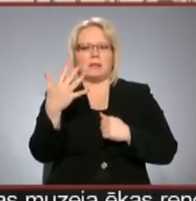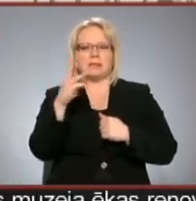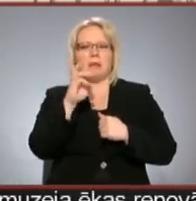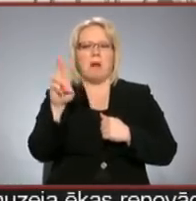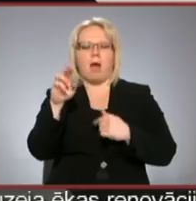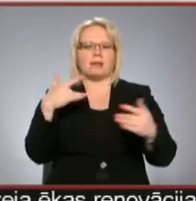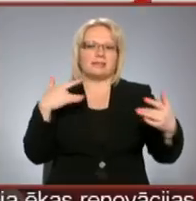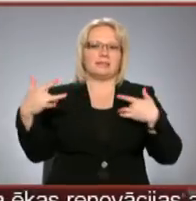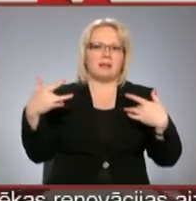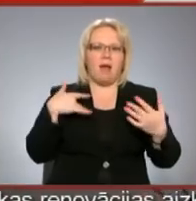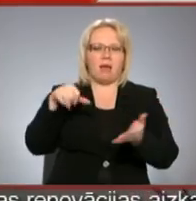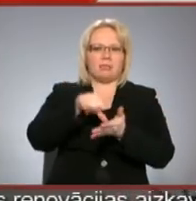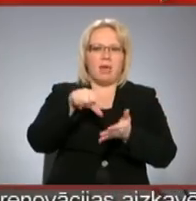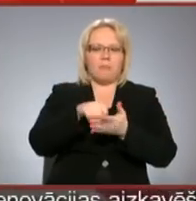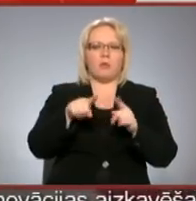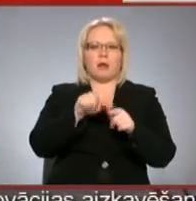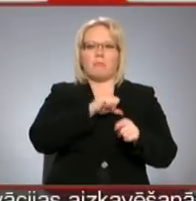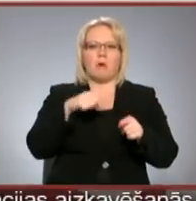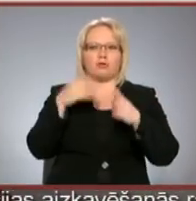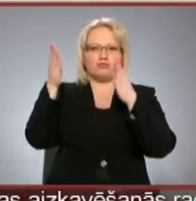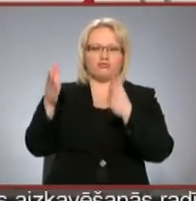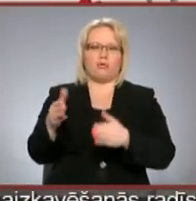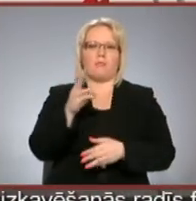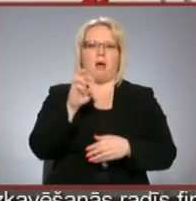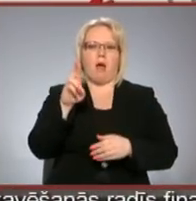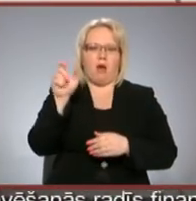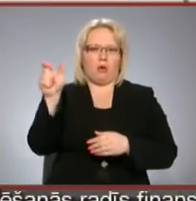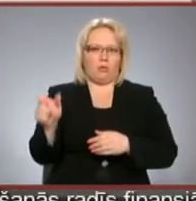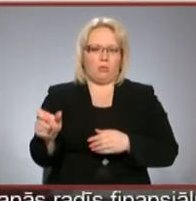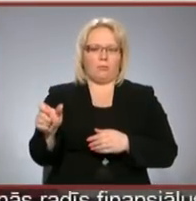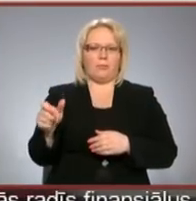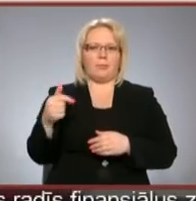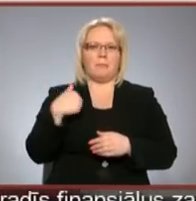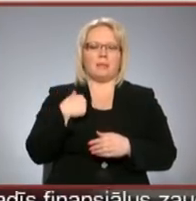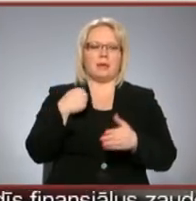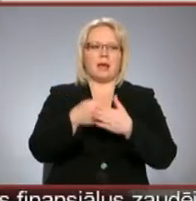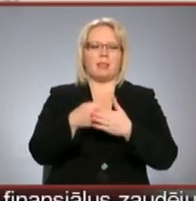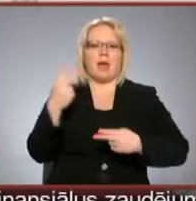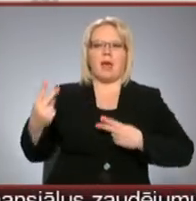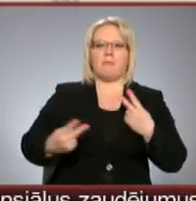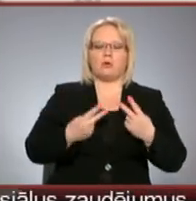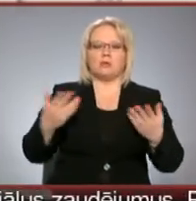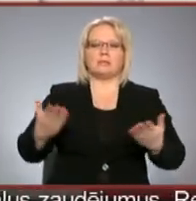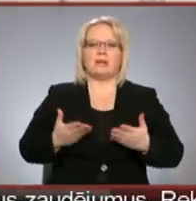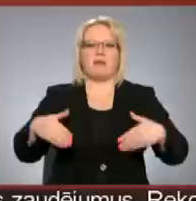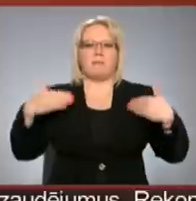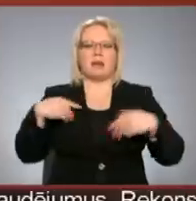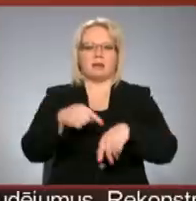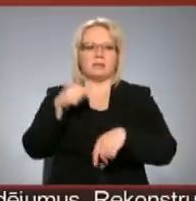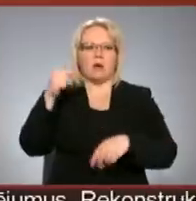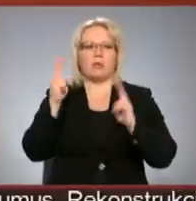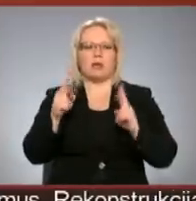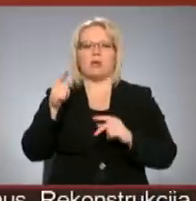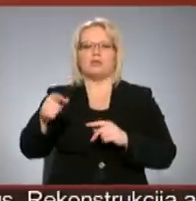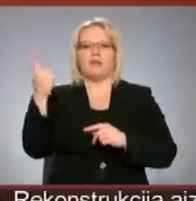izrādējumu, gan arī kaut ko vairāk par pašu māru. Man tiešām ir galvenā emocija, bija tāda dziļa prieka sajūta par to, kā šī